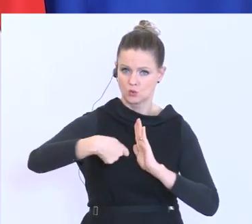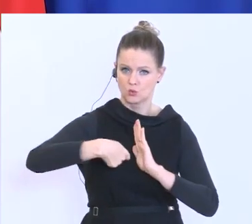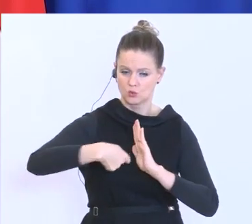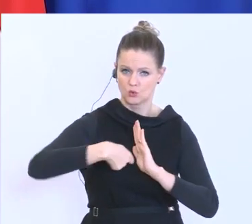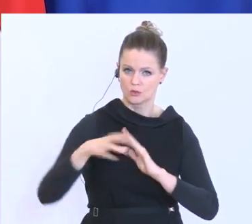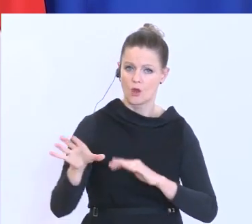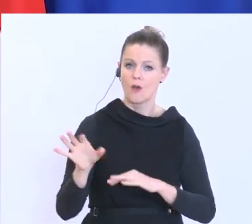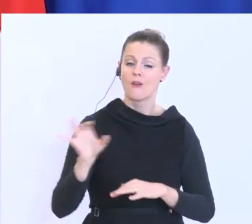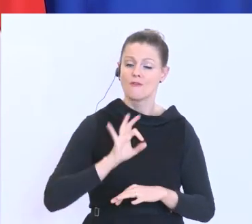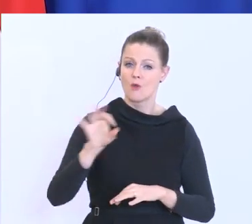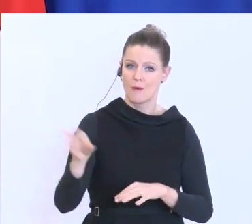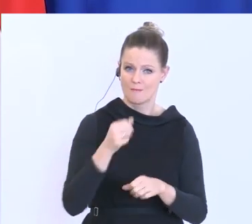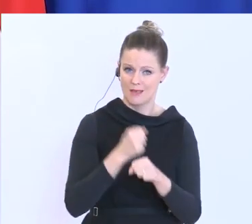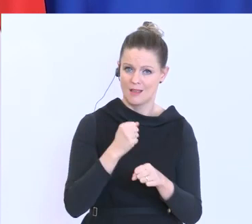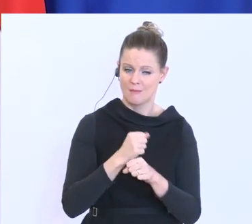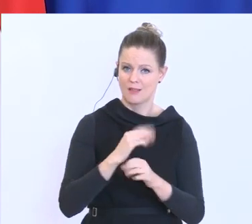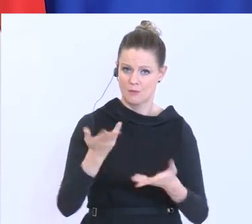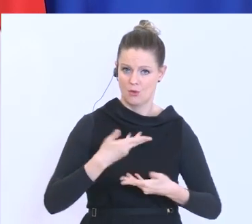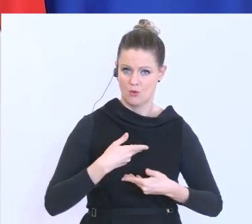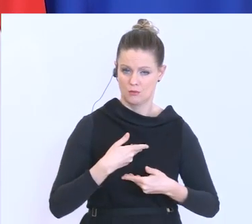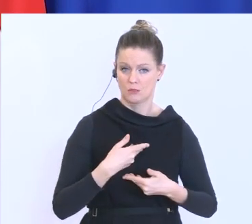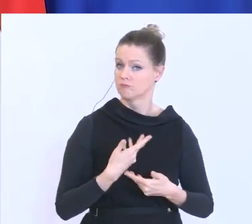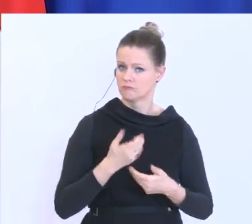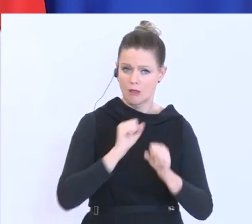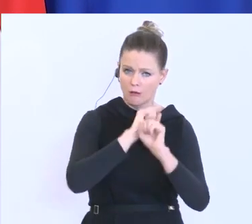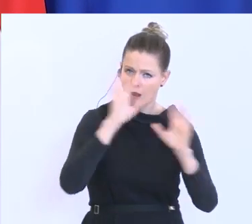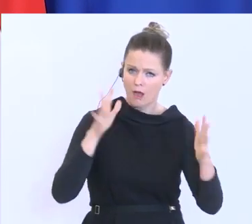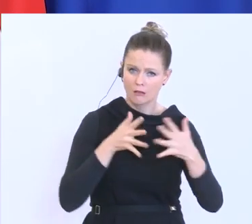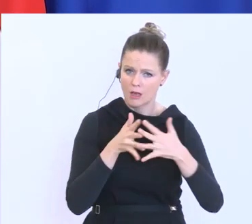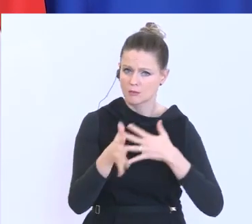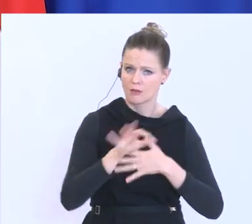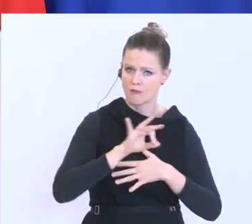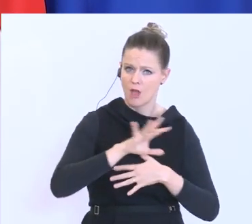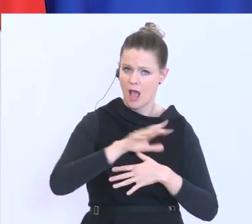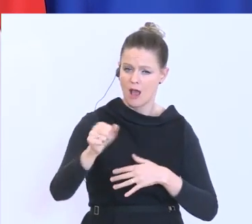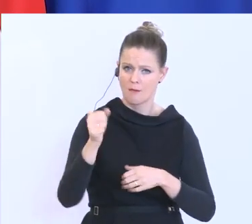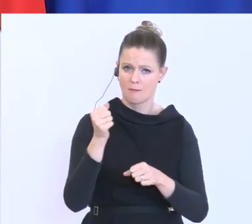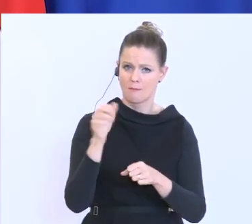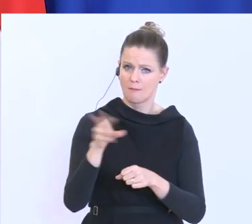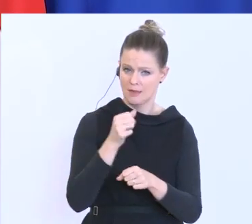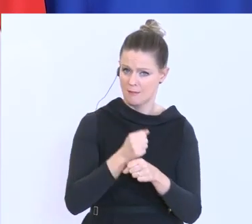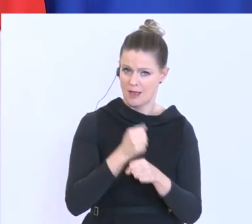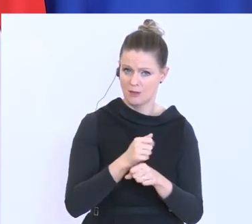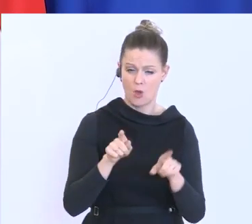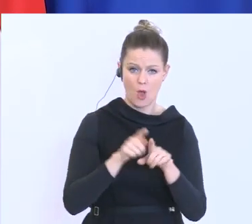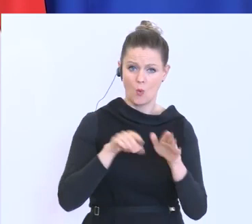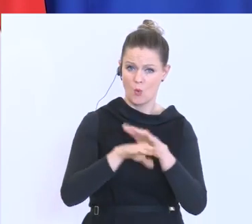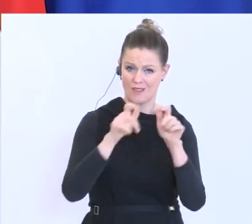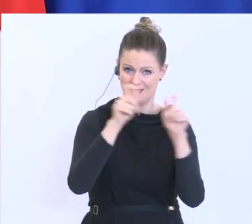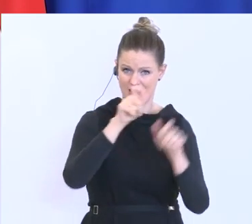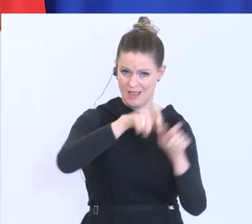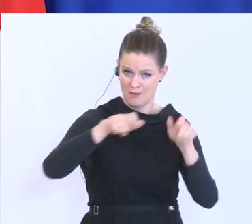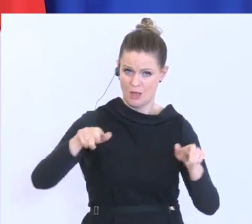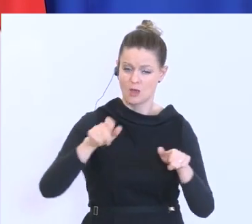Mitarbeiterinnen und Mitarbeiter bekommt. So ist es transparent für alle Mitarbeiter und Unternehmer, dass sie nur noch die